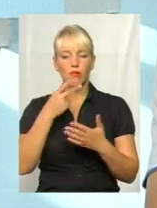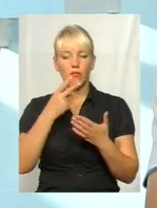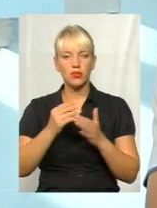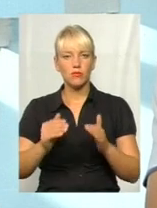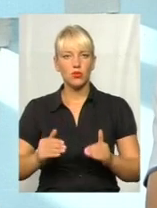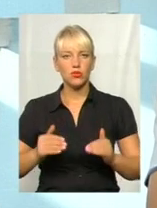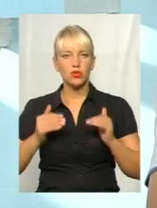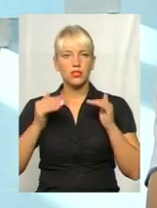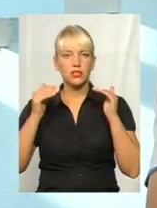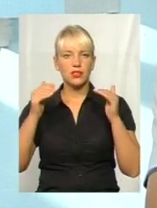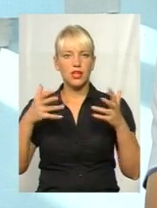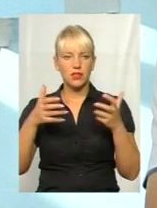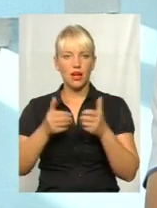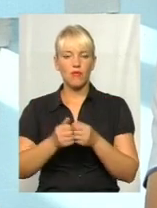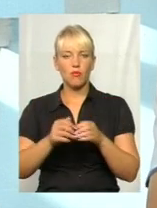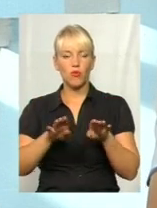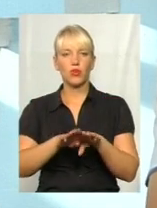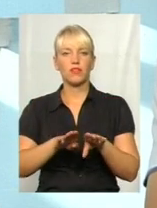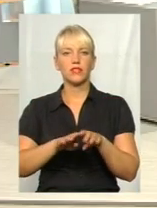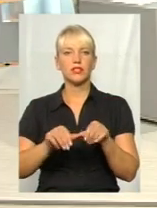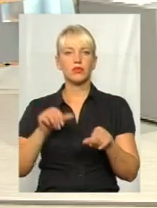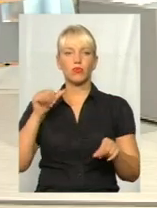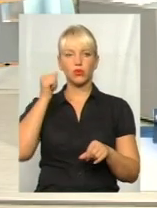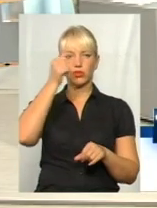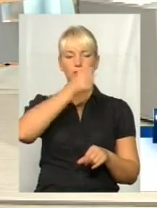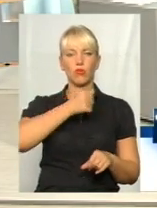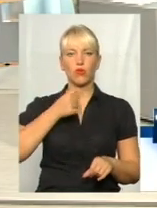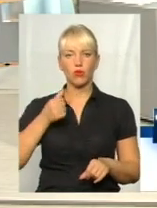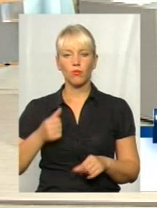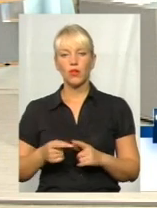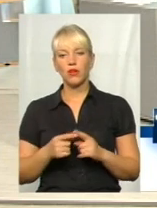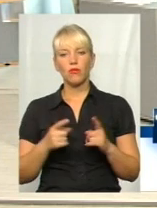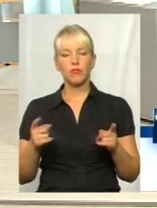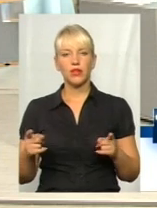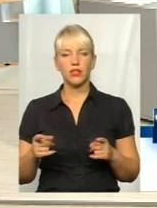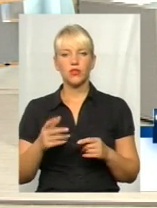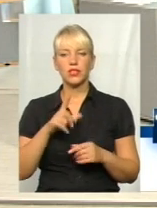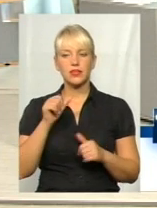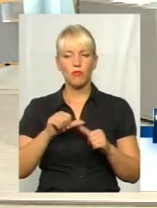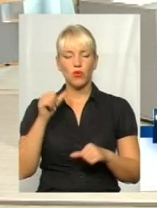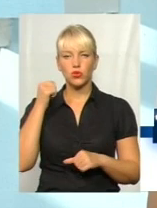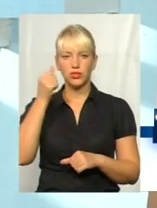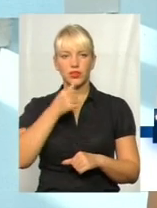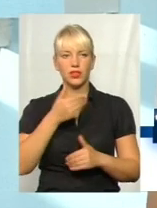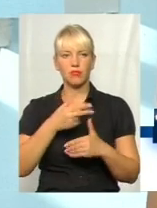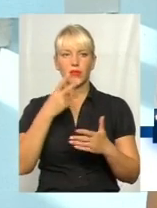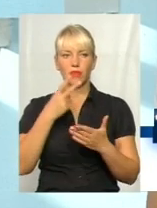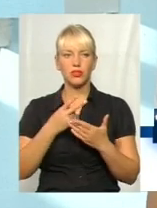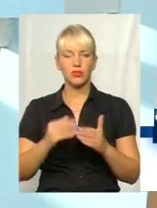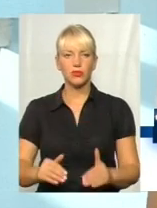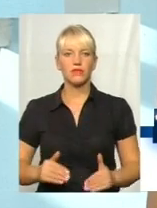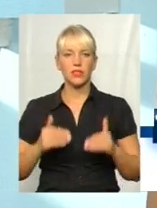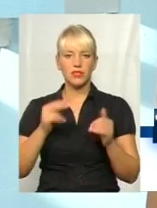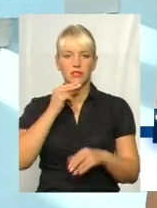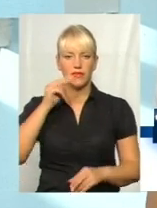аварійності, порівняно з періодом за прошлий рік, ми бачимо зростання звени